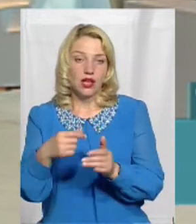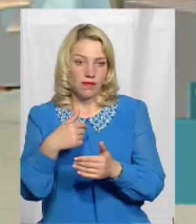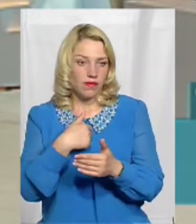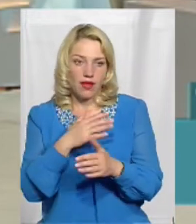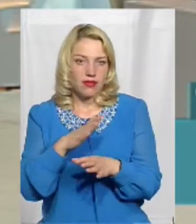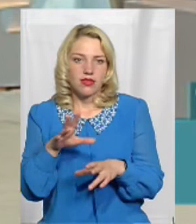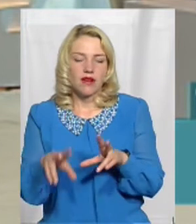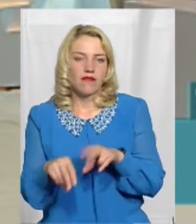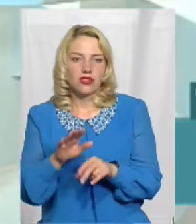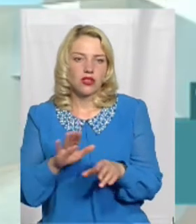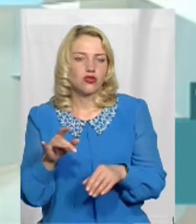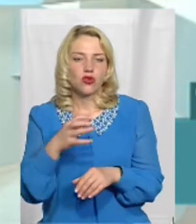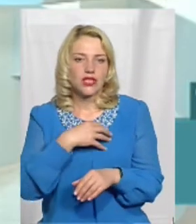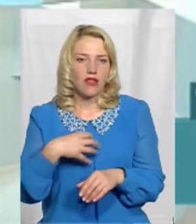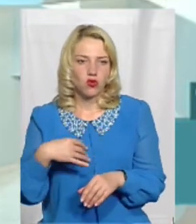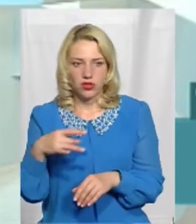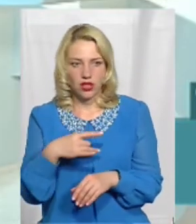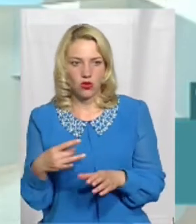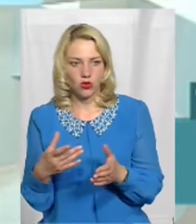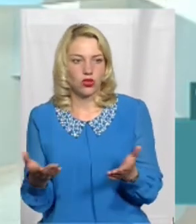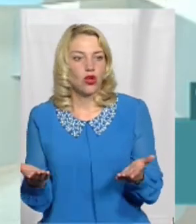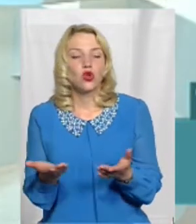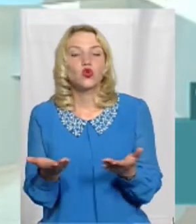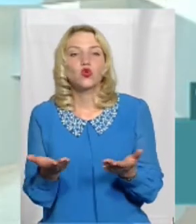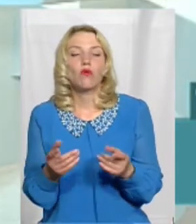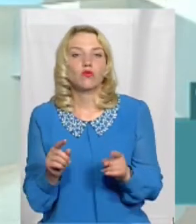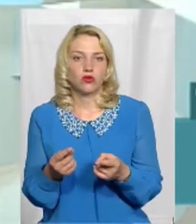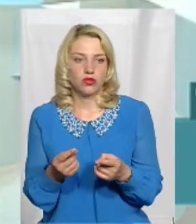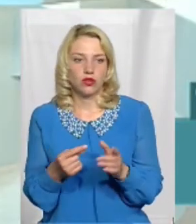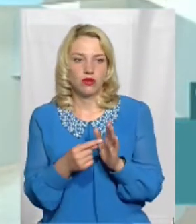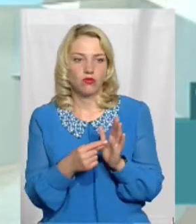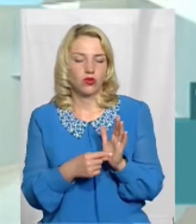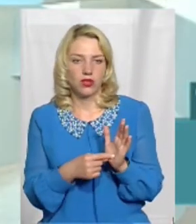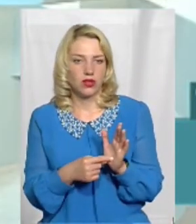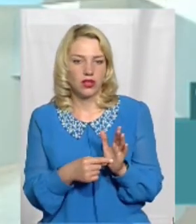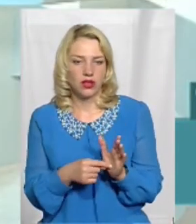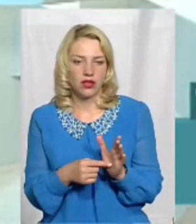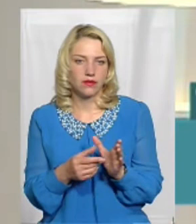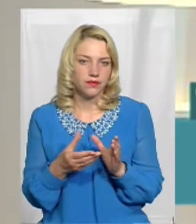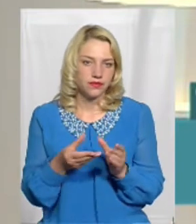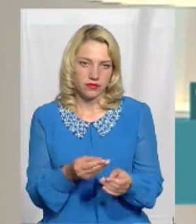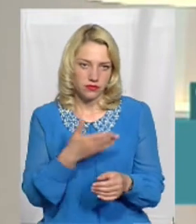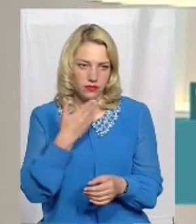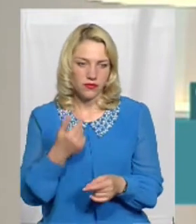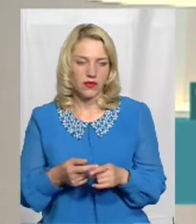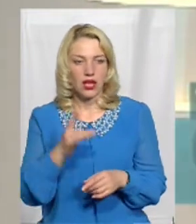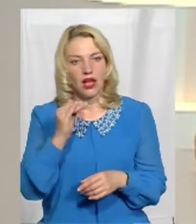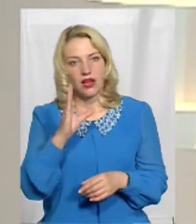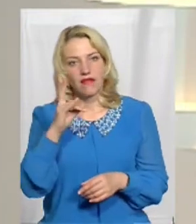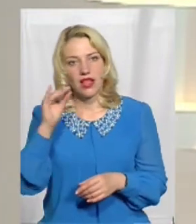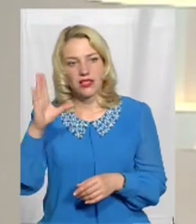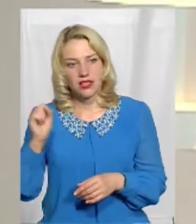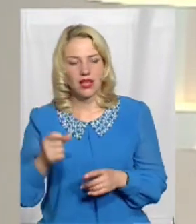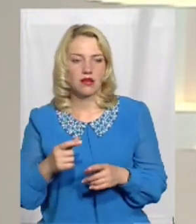що я не вважаю, що Славуцький район чомусь обділили в цьому плані А от Рівненщина Рада була б